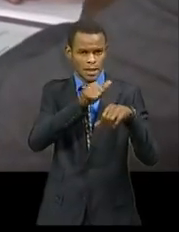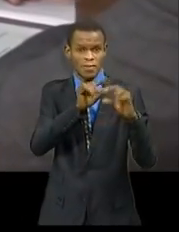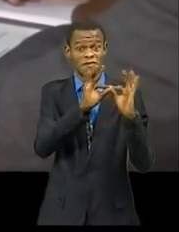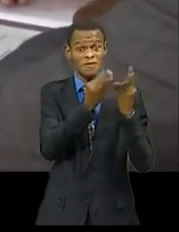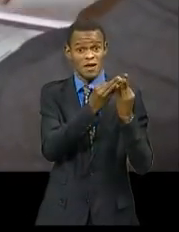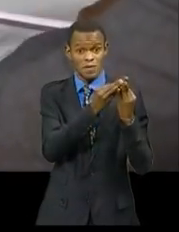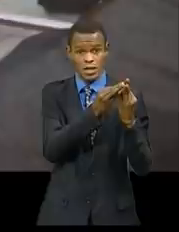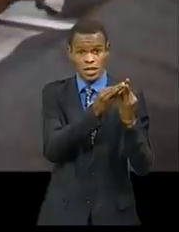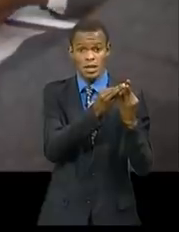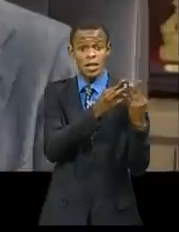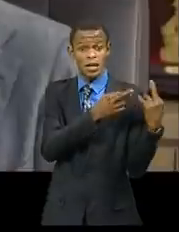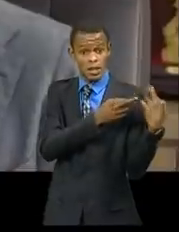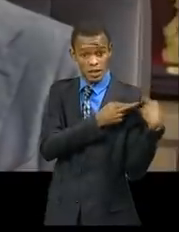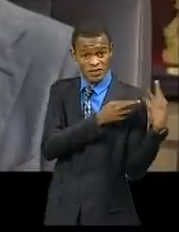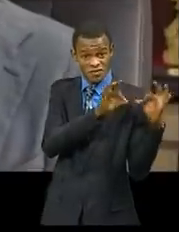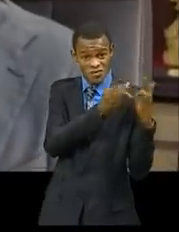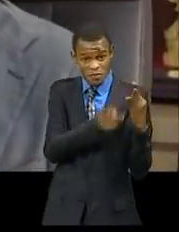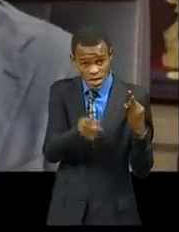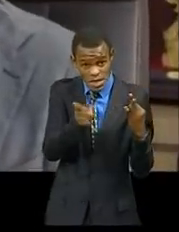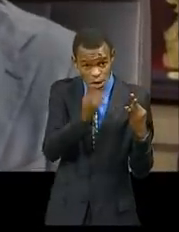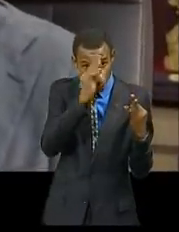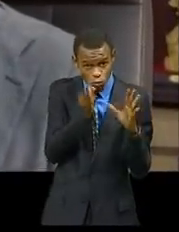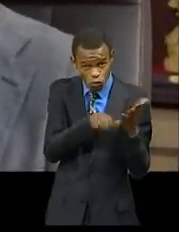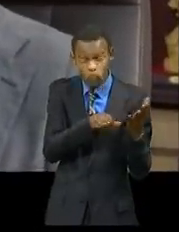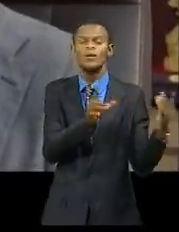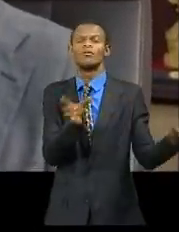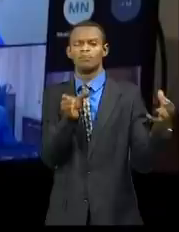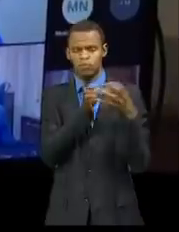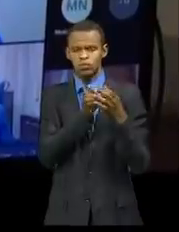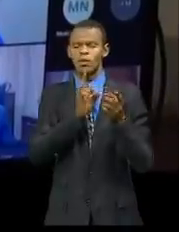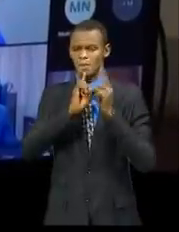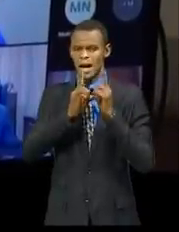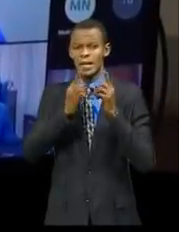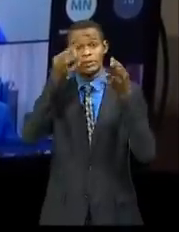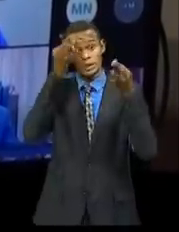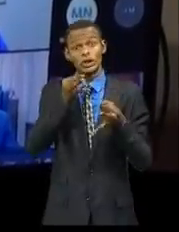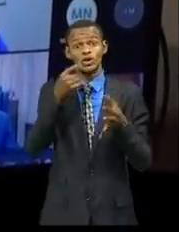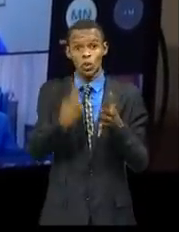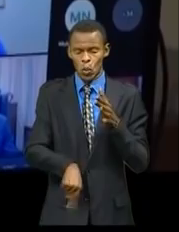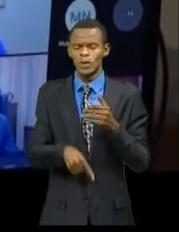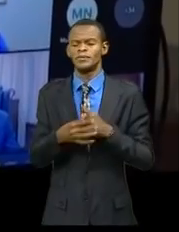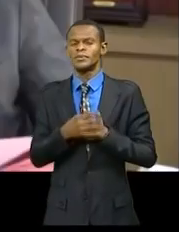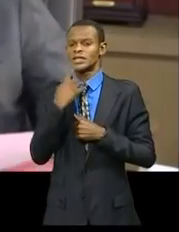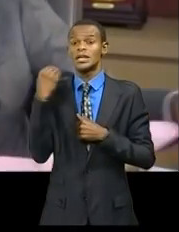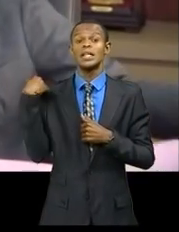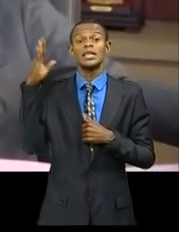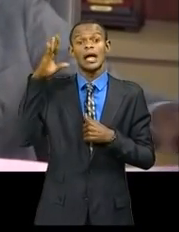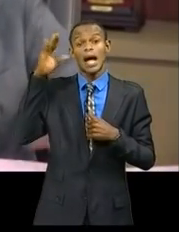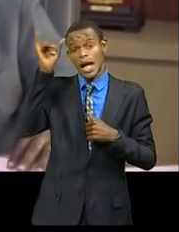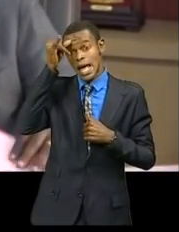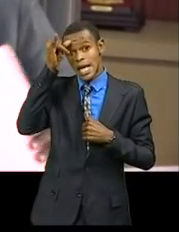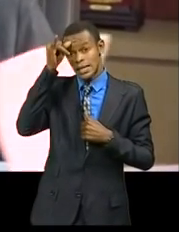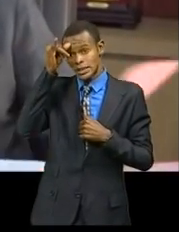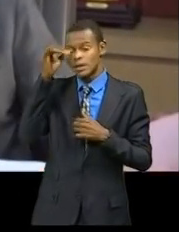actions suivantes. La prise en charge par l'État indien du rapatriement de la dépouille de Joël